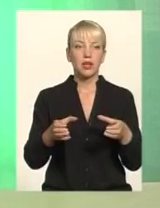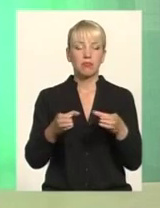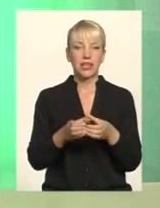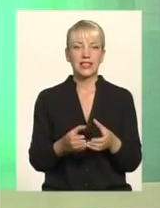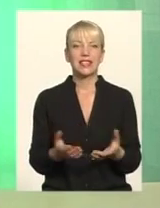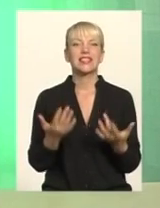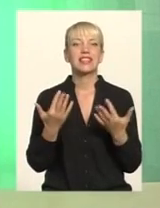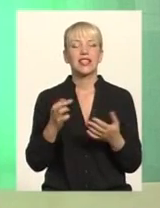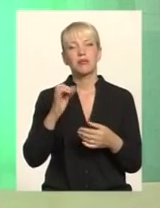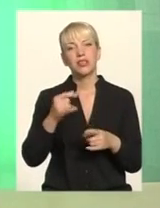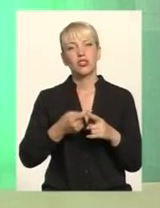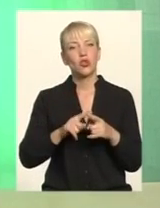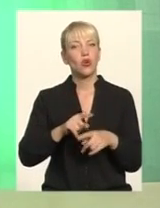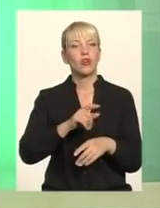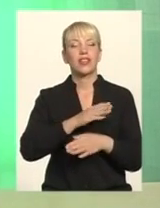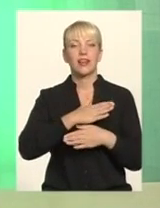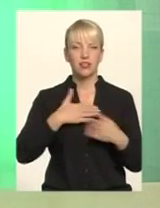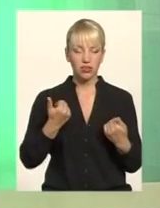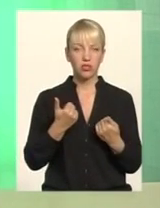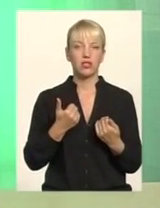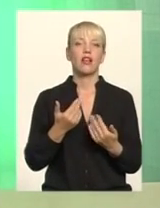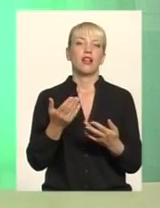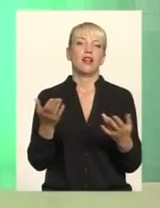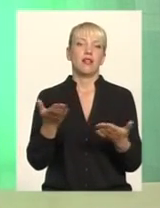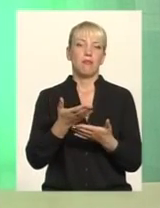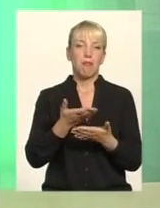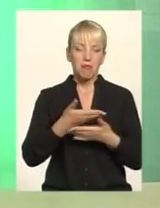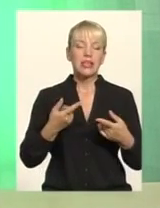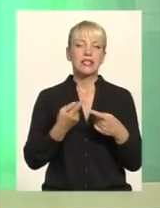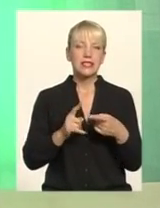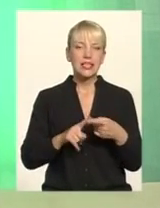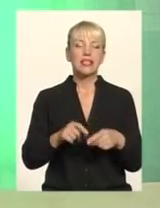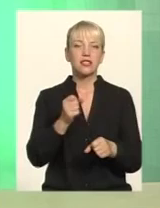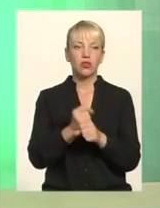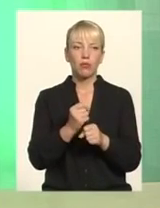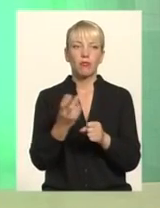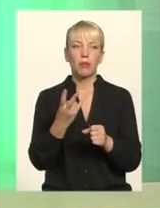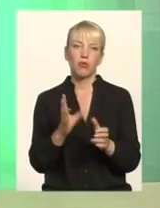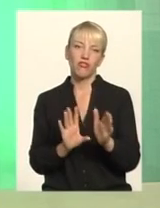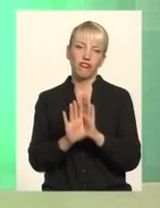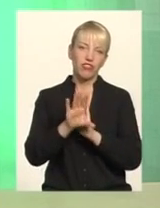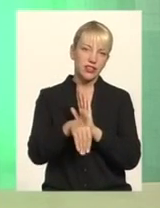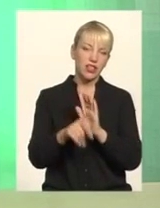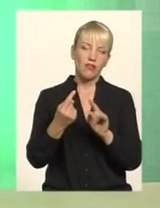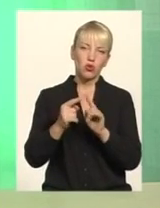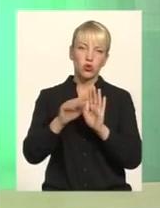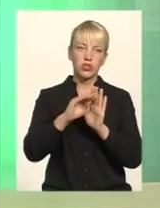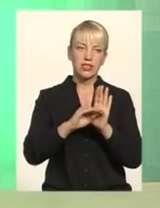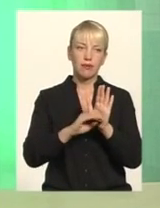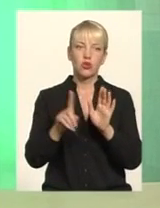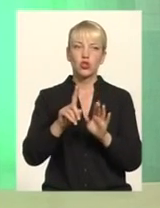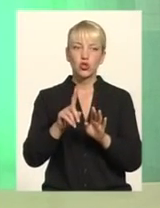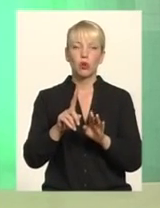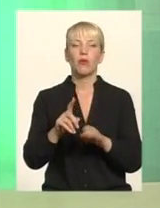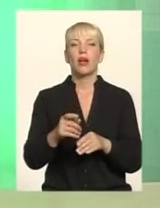цього нам не хотілося, ми це зробимо І ми повинні зайти всередину цієї системи, щоб потихеньку, полегеньку